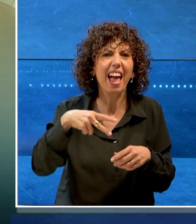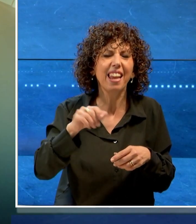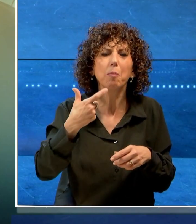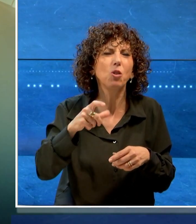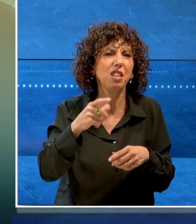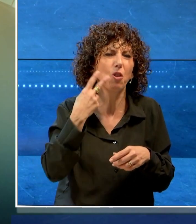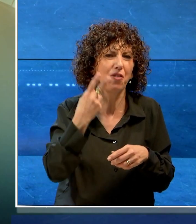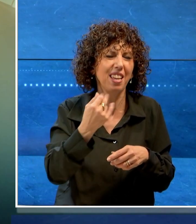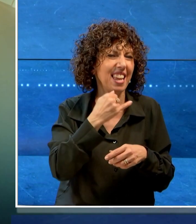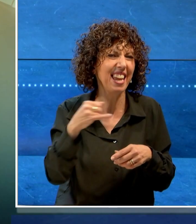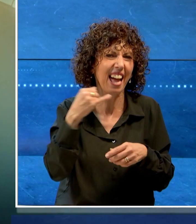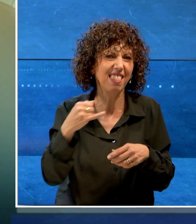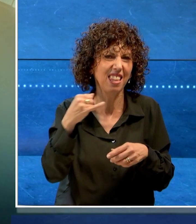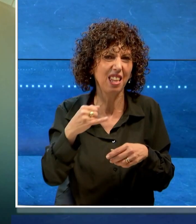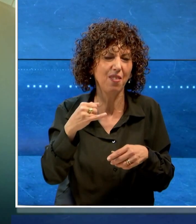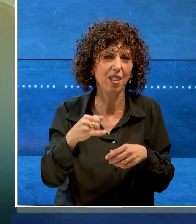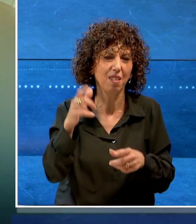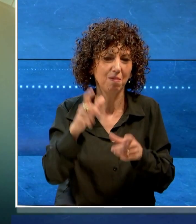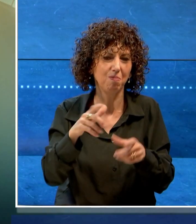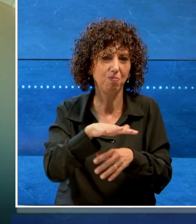negativi sulla collettività.